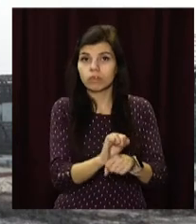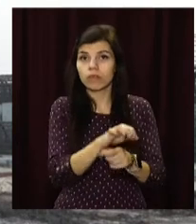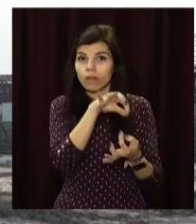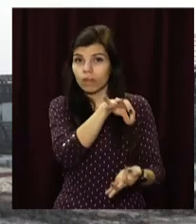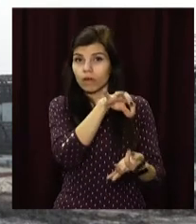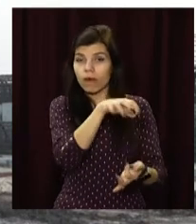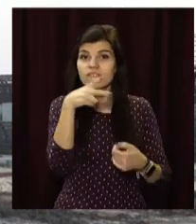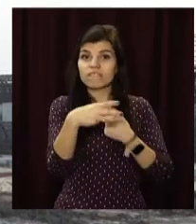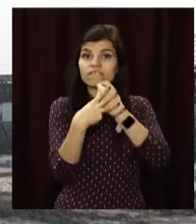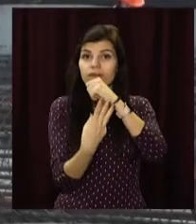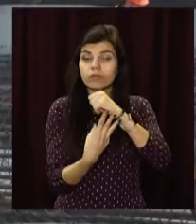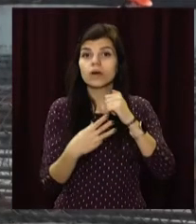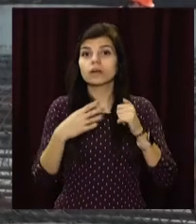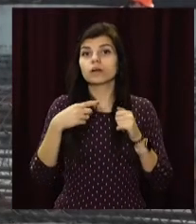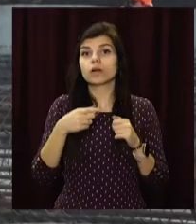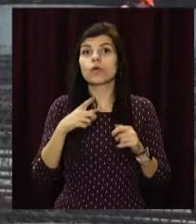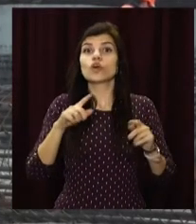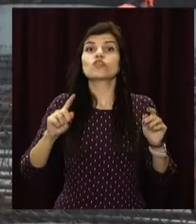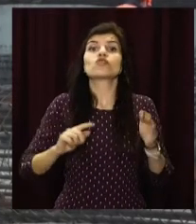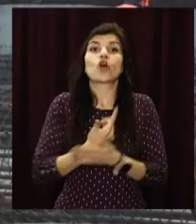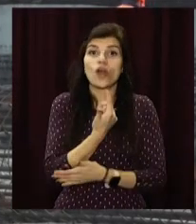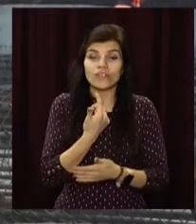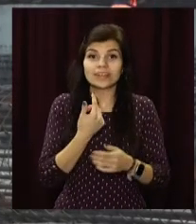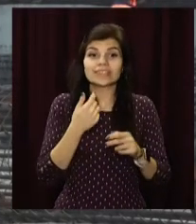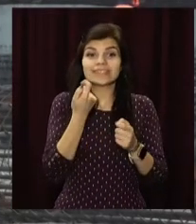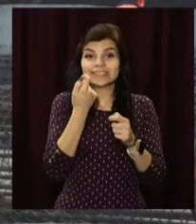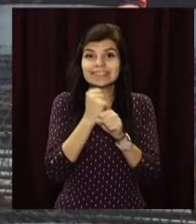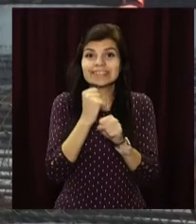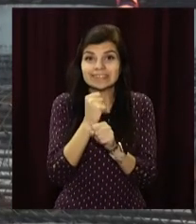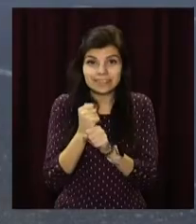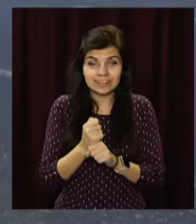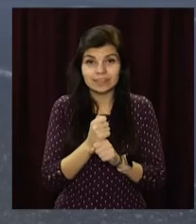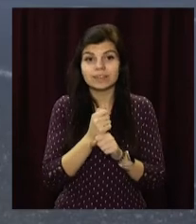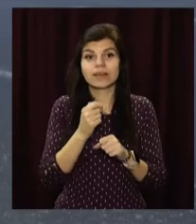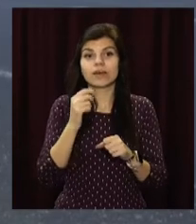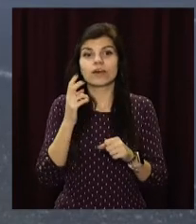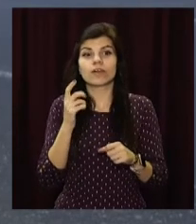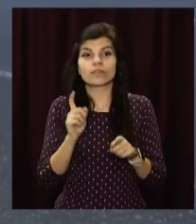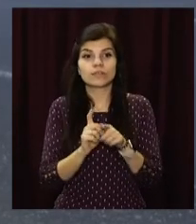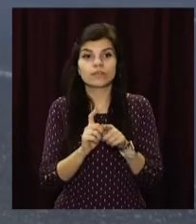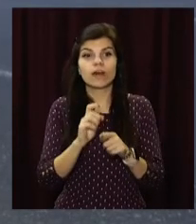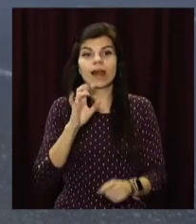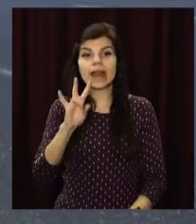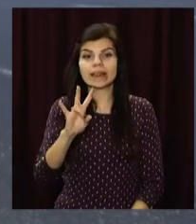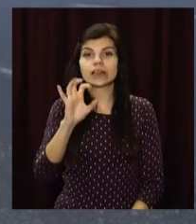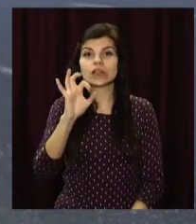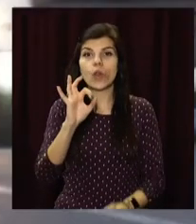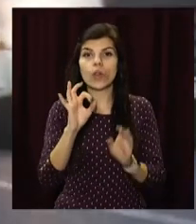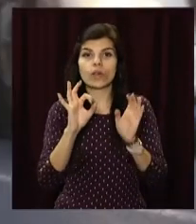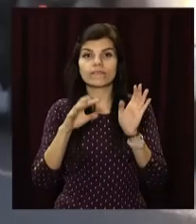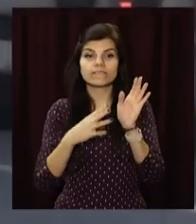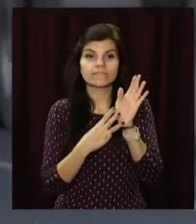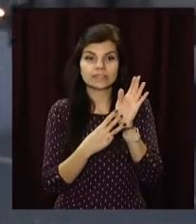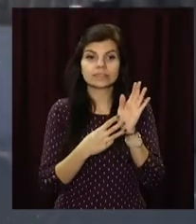2018 року будівництво поновили. Зокрема, спорудили шляхопровід на перетині з автодорогою Н-08. Бориспіль, Дніпро,